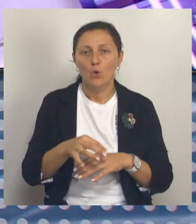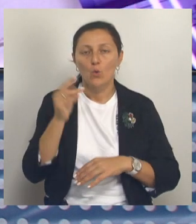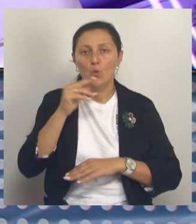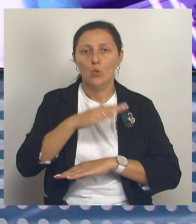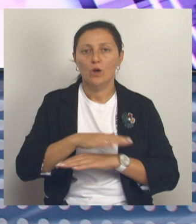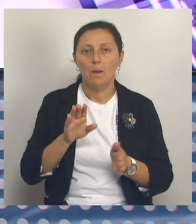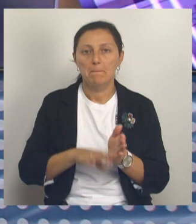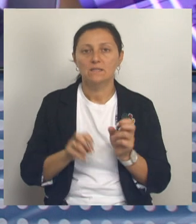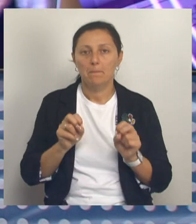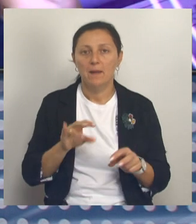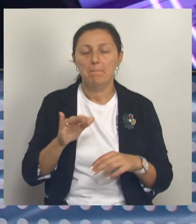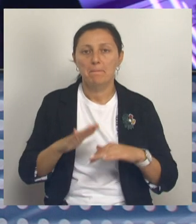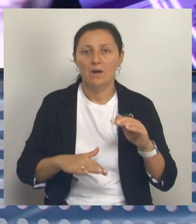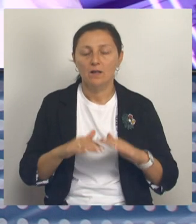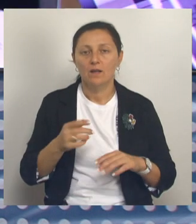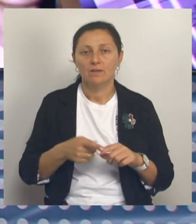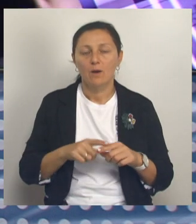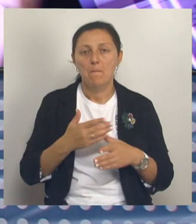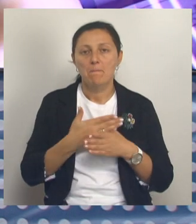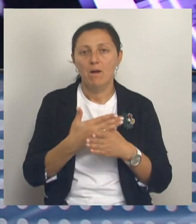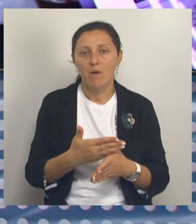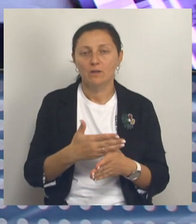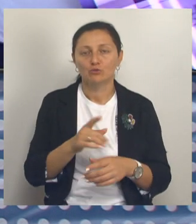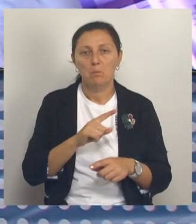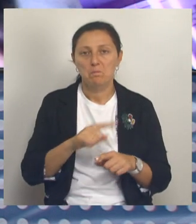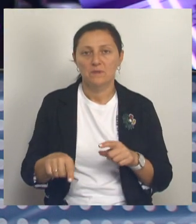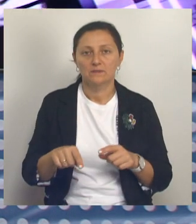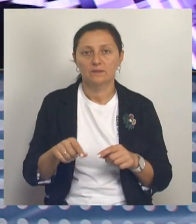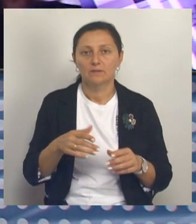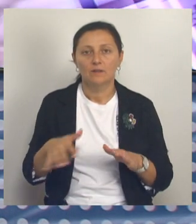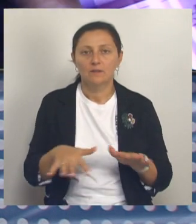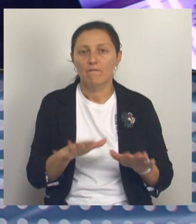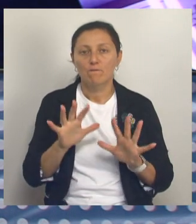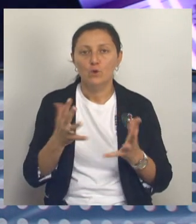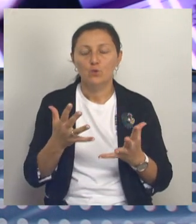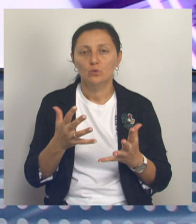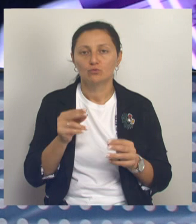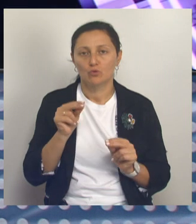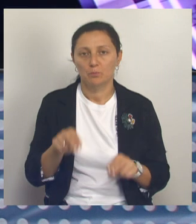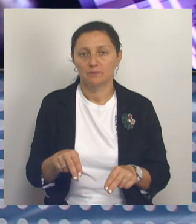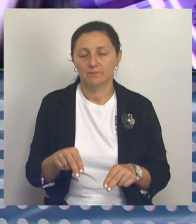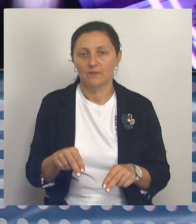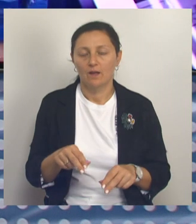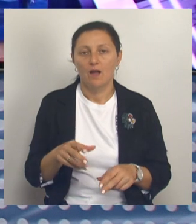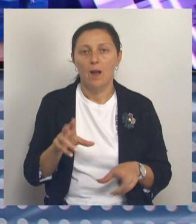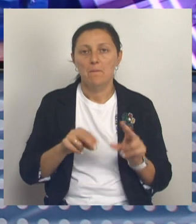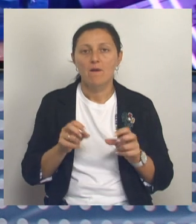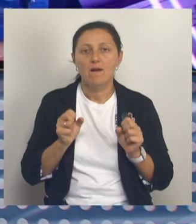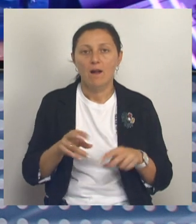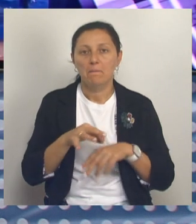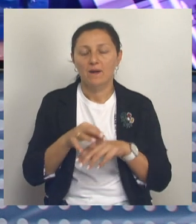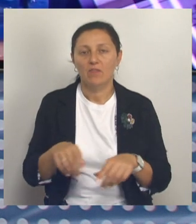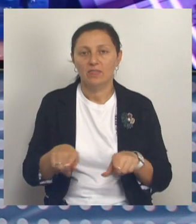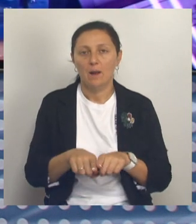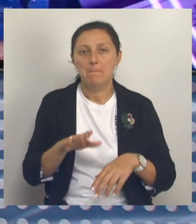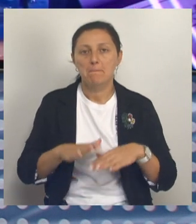практические занятия, которые помогают наработать навык быстрого реагирования на случай чрезвычайной ситуации. Затем, как проходят такие